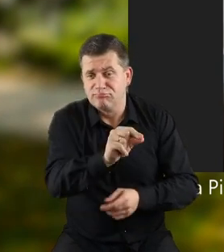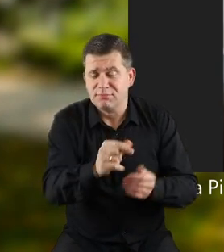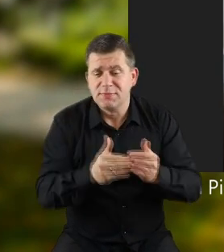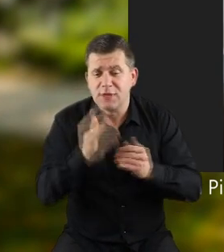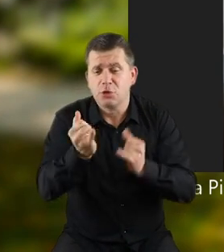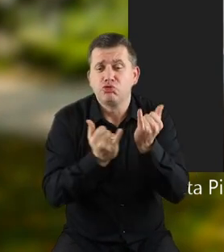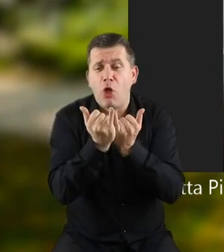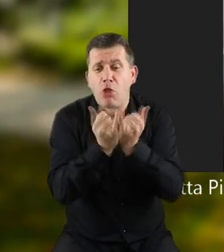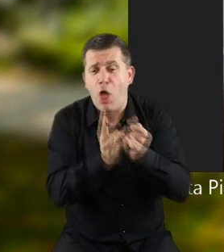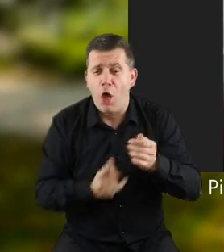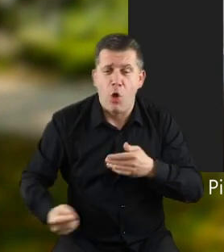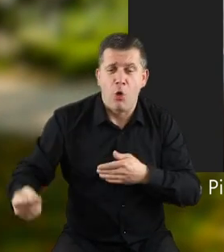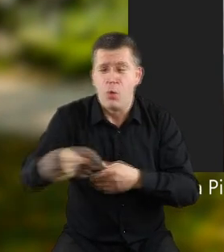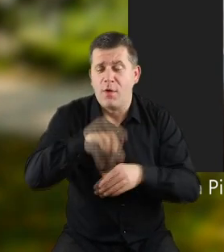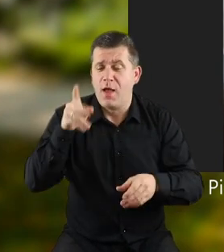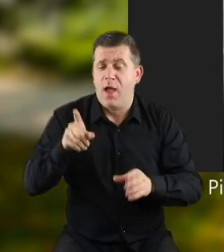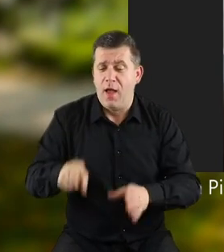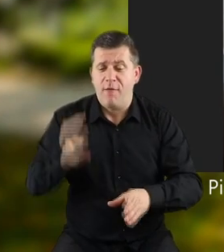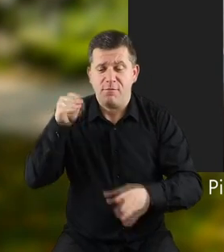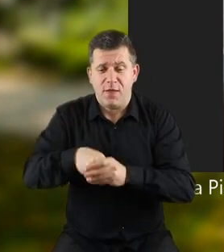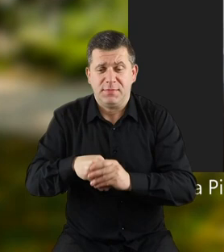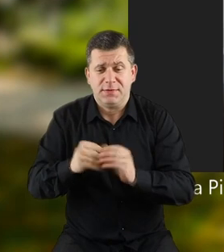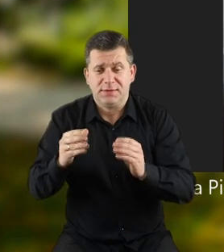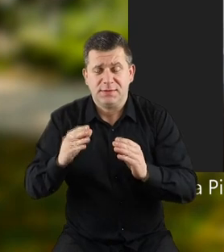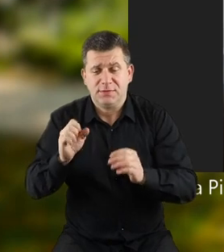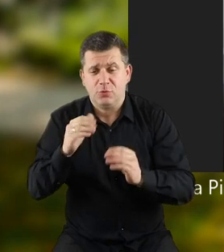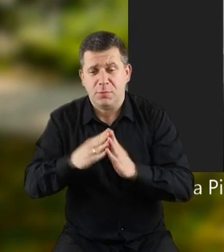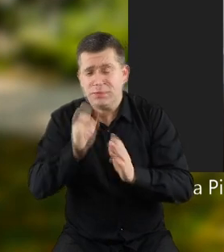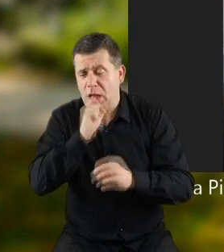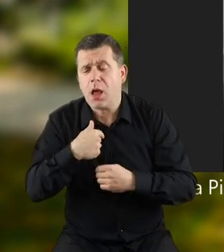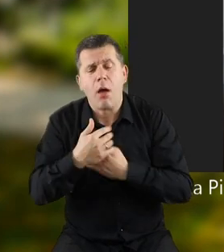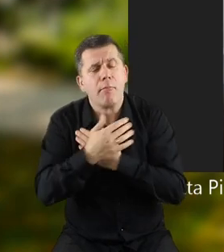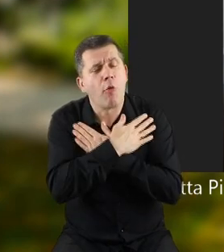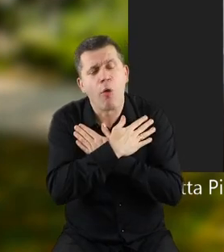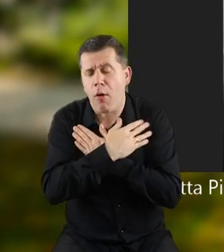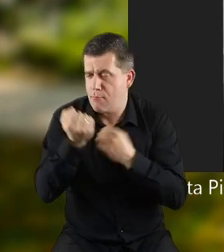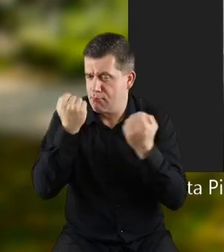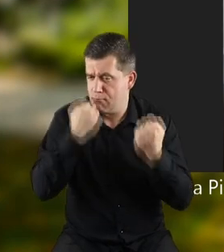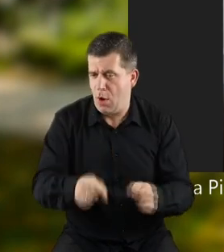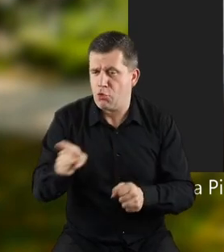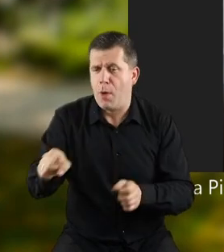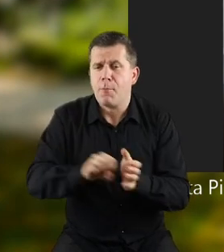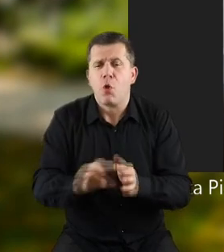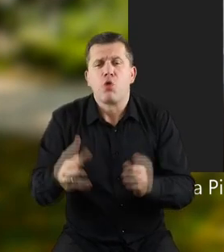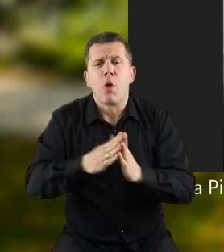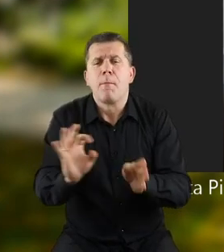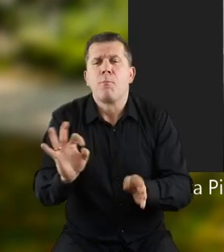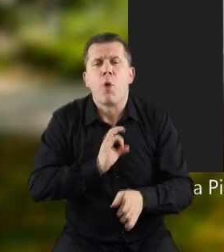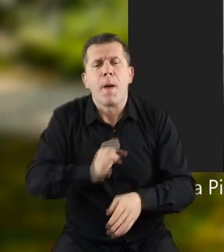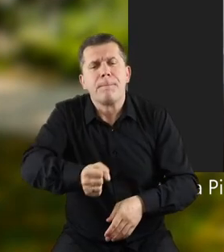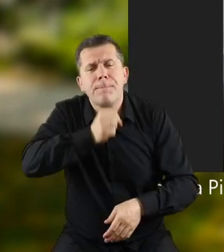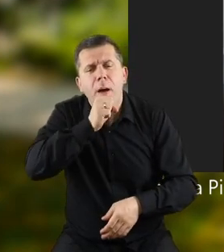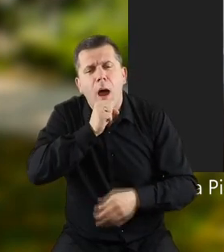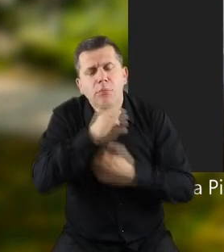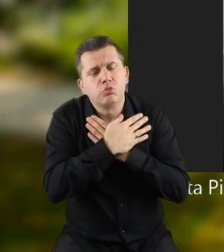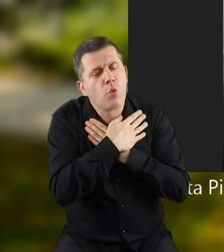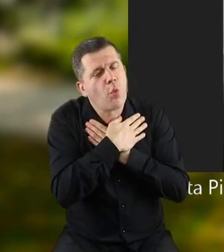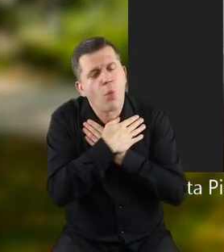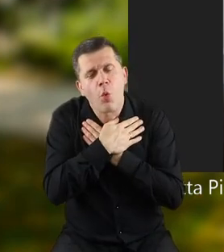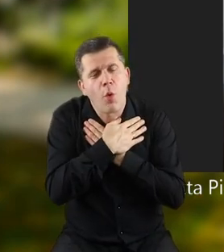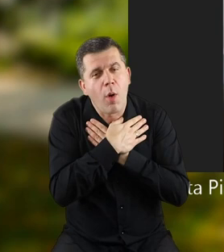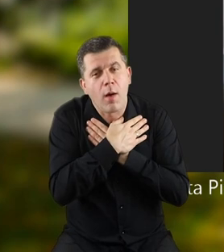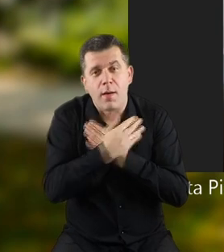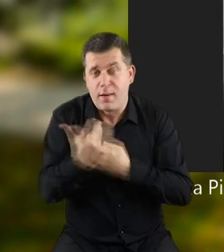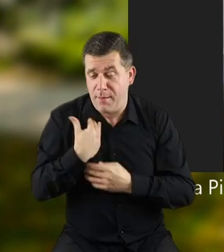siusiu, za stodołę w tym starym domu, ale ja ten dom kochałam, bo to był dom mojej babci ukochanej